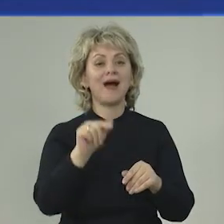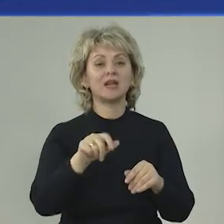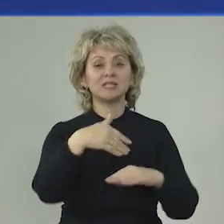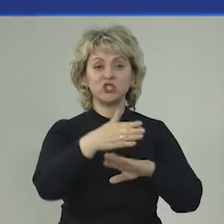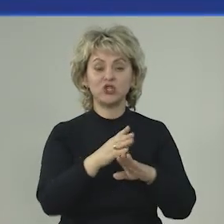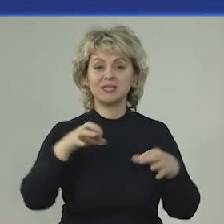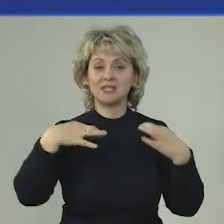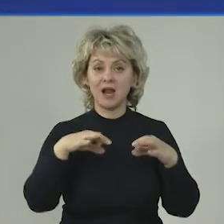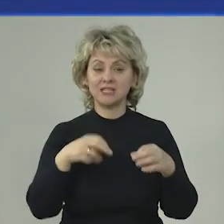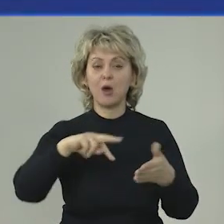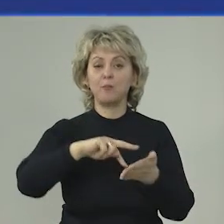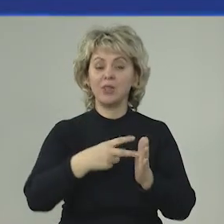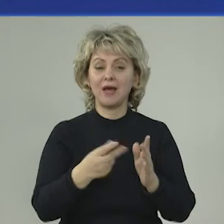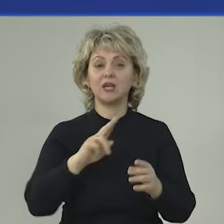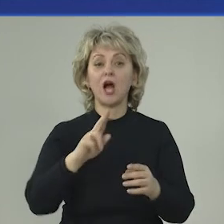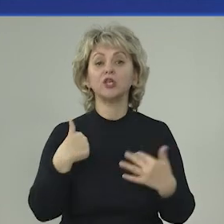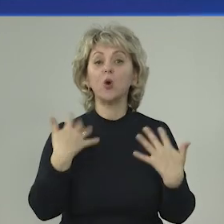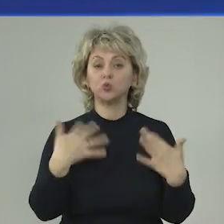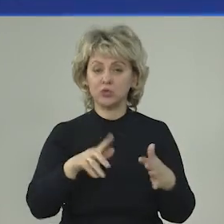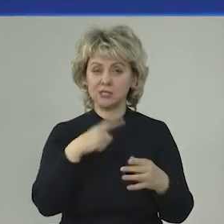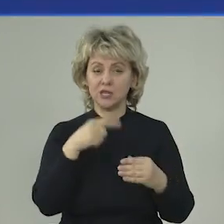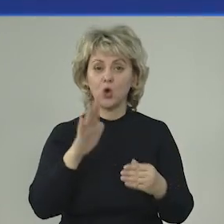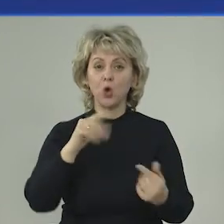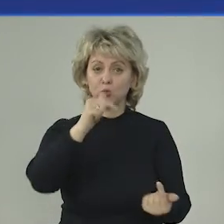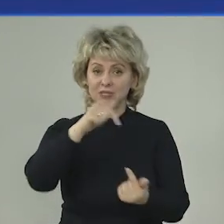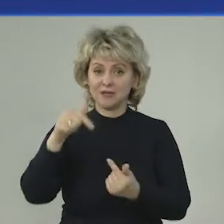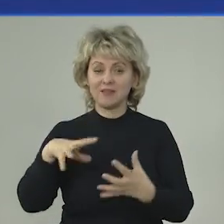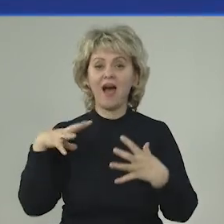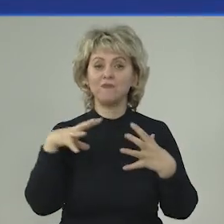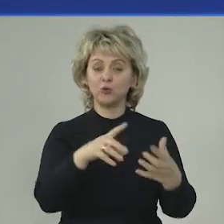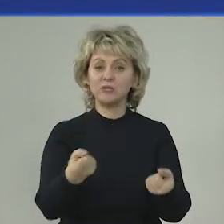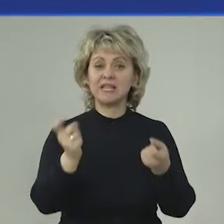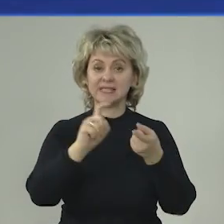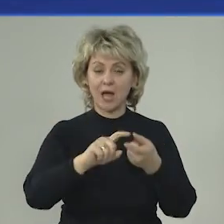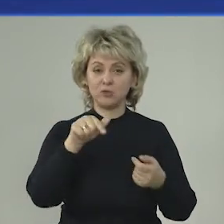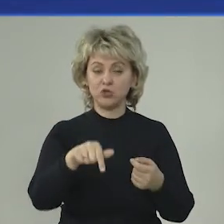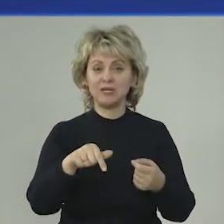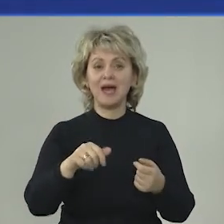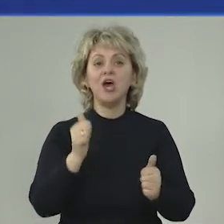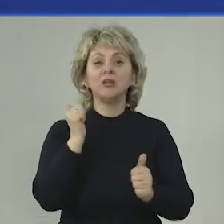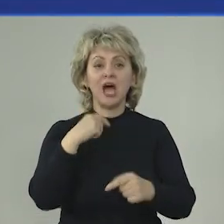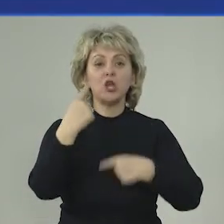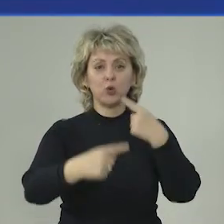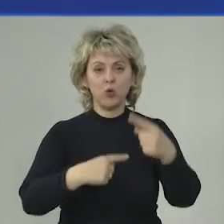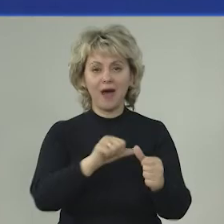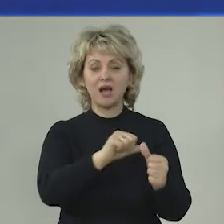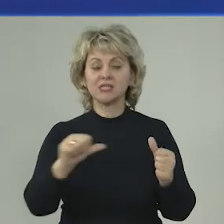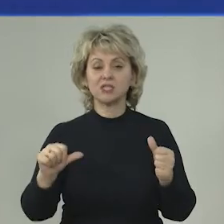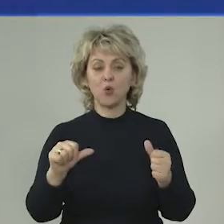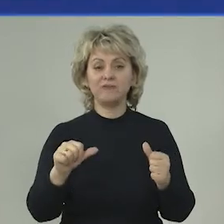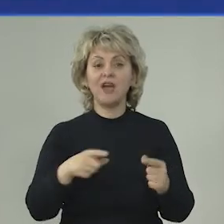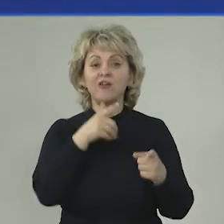это как раз та часть транспортного плана. Как я уже сказал, будет скорректировано автобусное сообщение на регулярной основе.